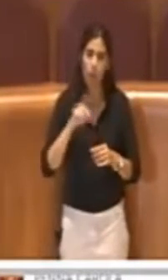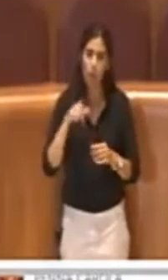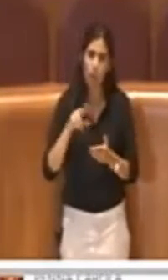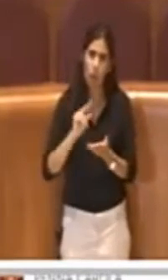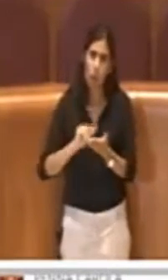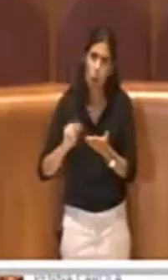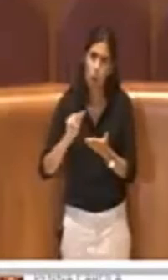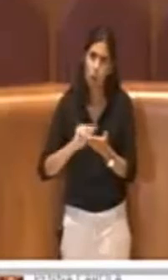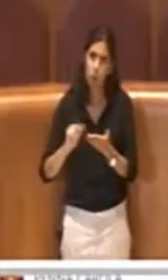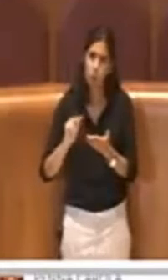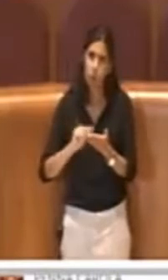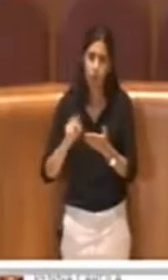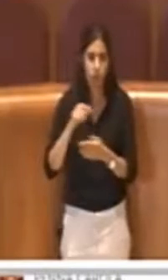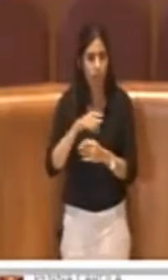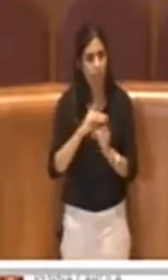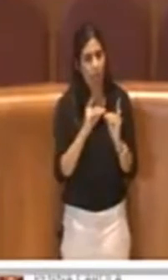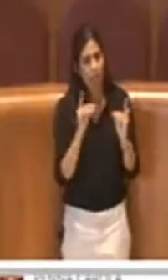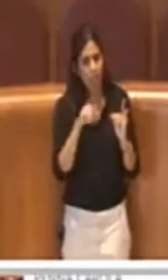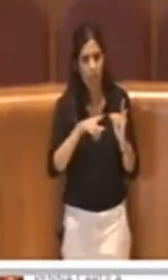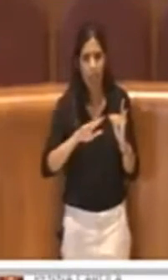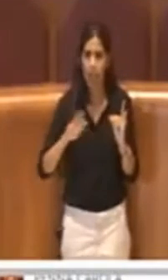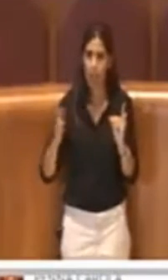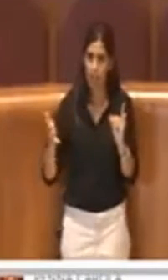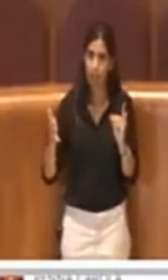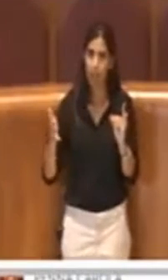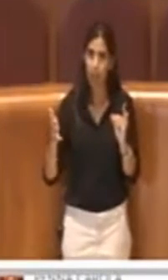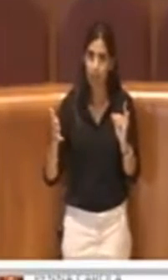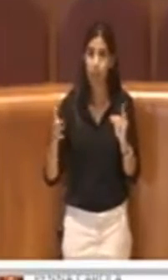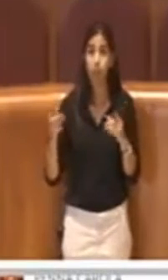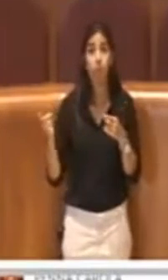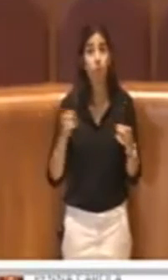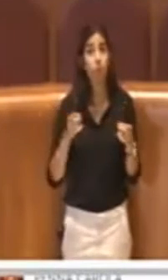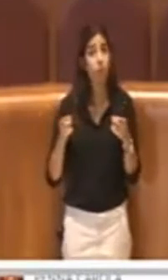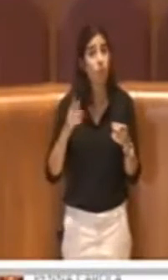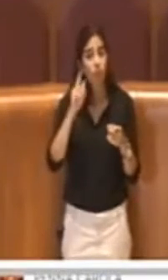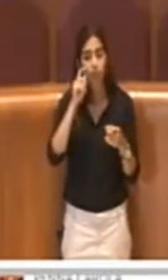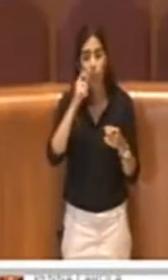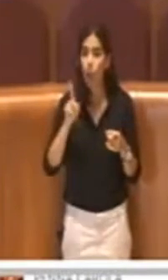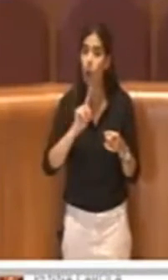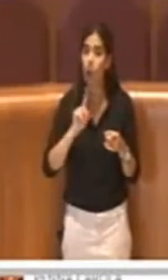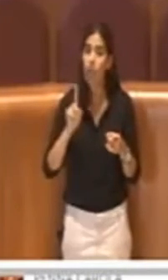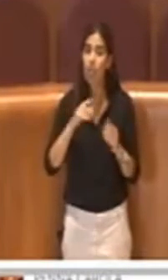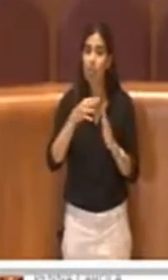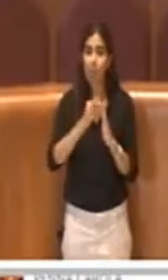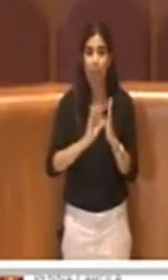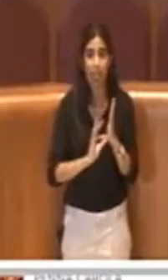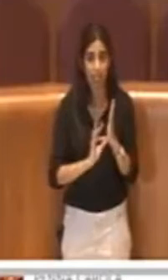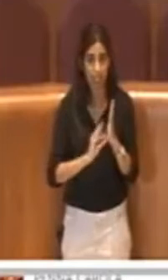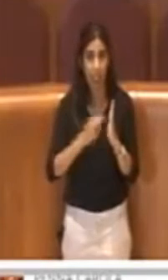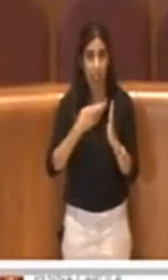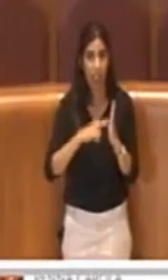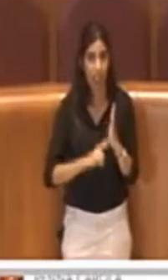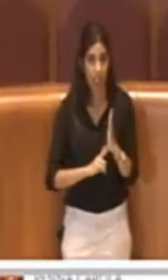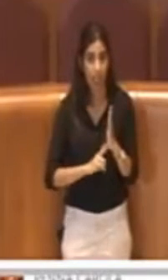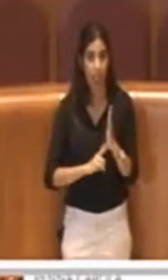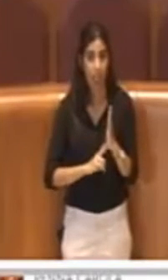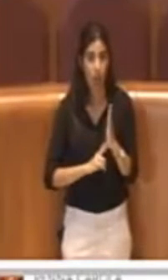questa antenne come sulle altre, quando non sono rispettati i parametri, deve